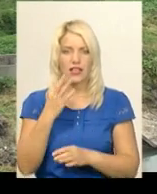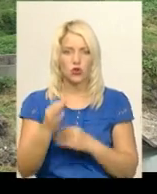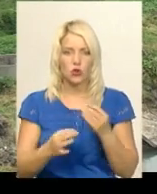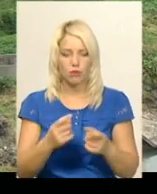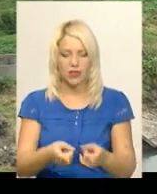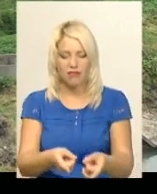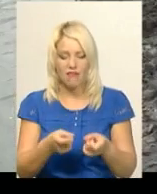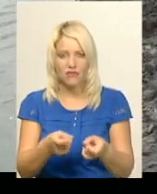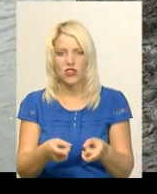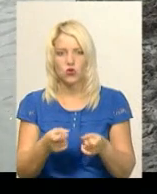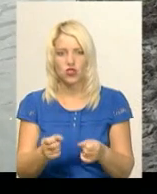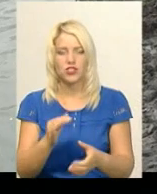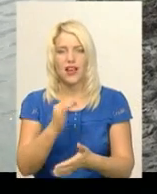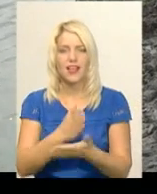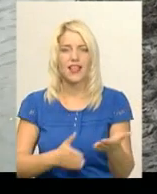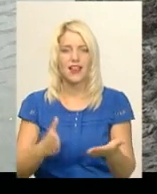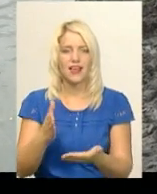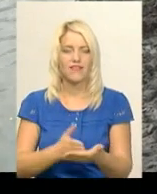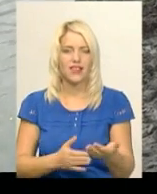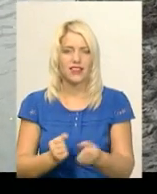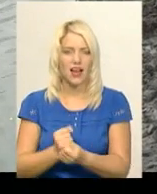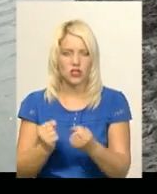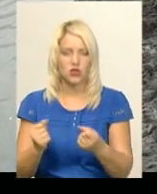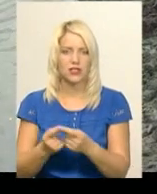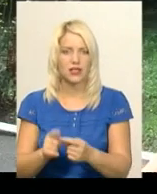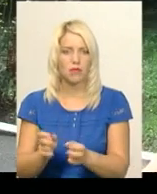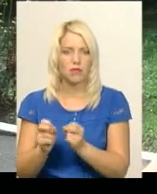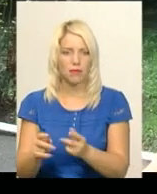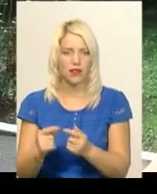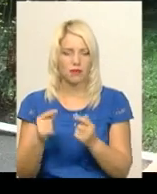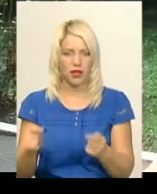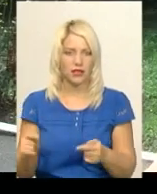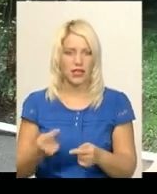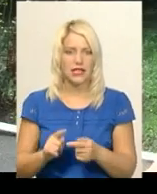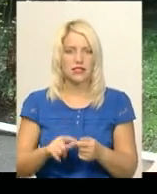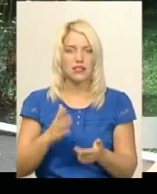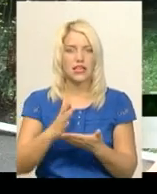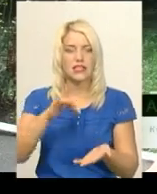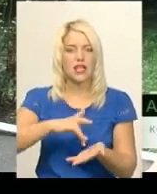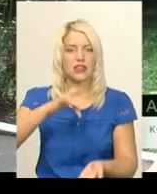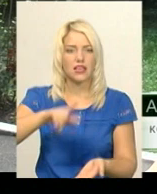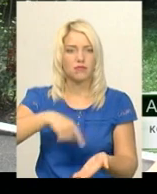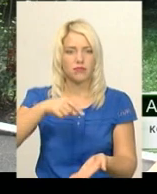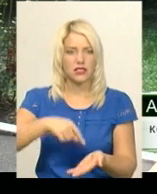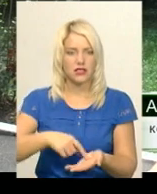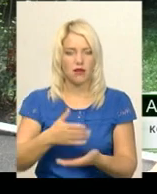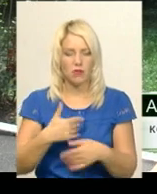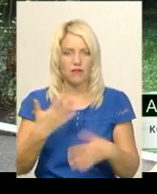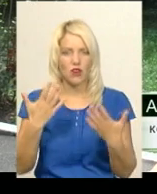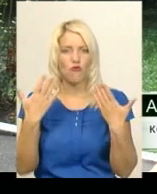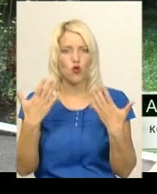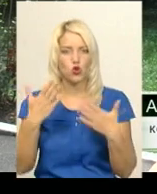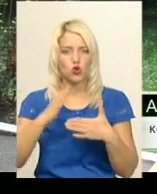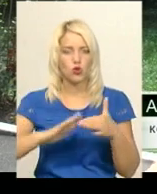вилучення і ліквідацію вибухонебезпечних предметів. Та тут ситуація інша. Зв'язку з тим, що це є центр міста, то ми вже в ручному режимі